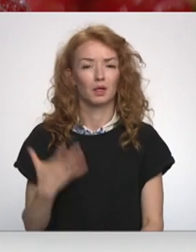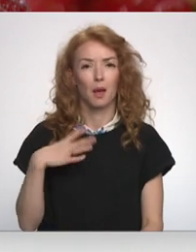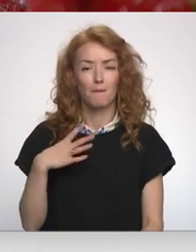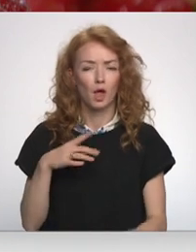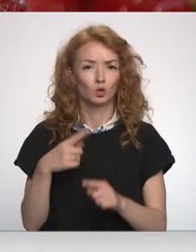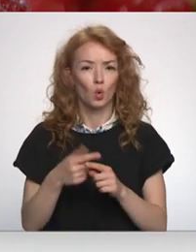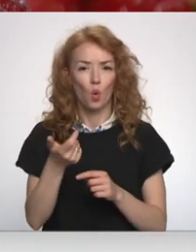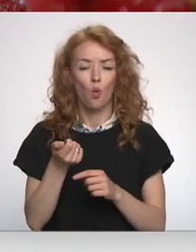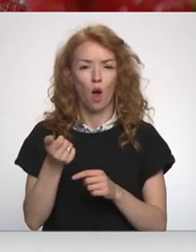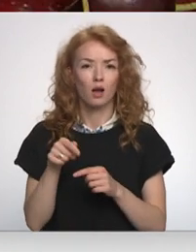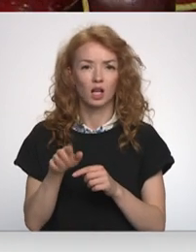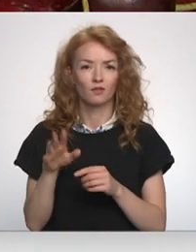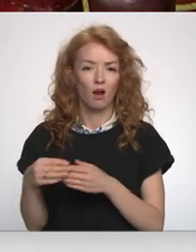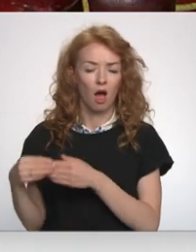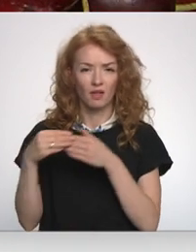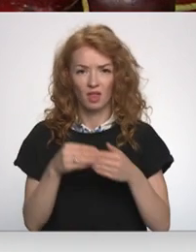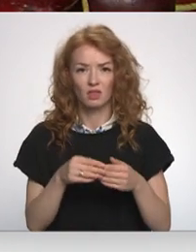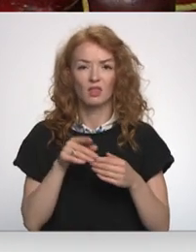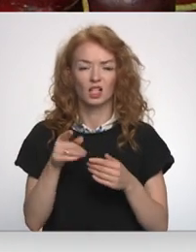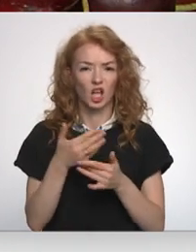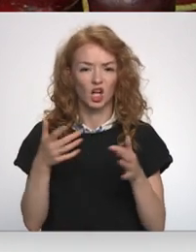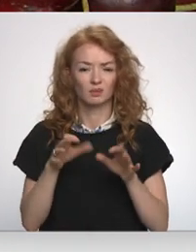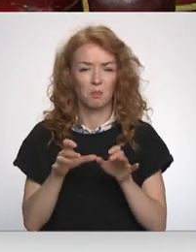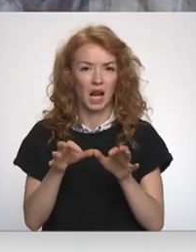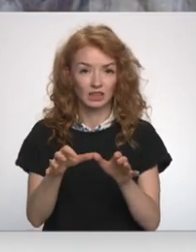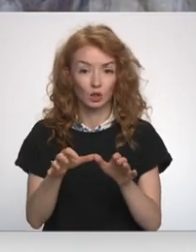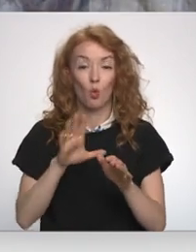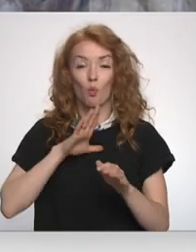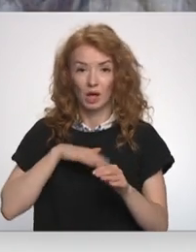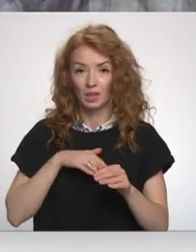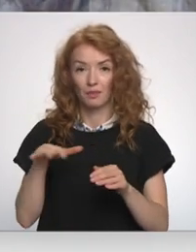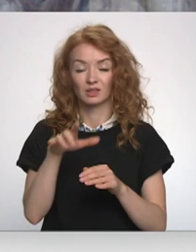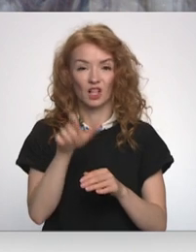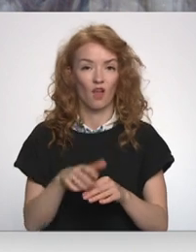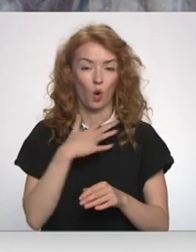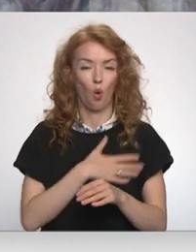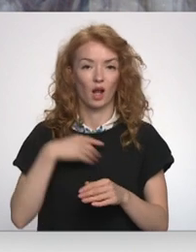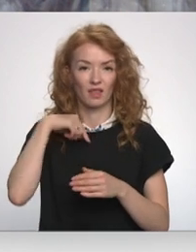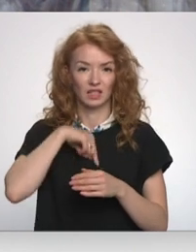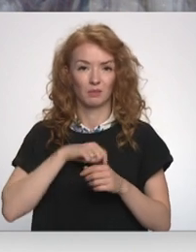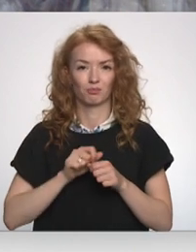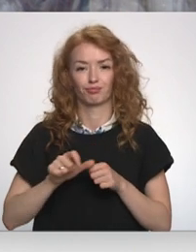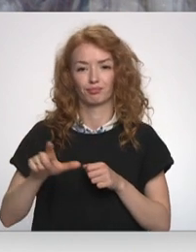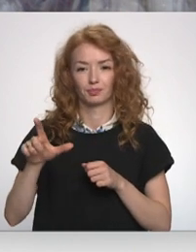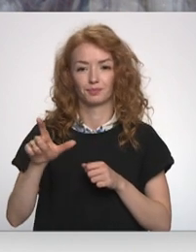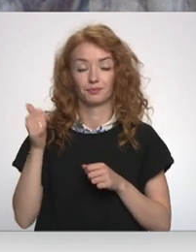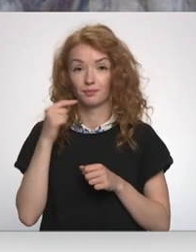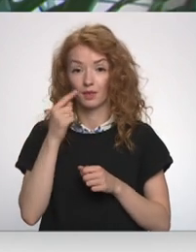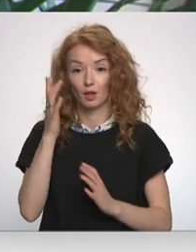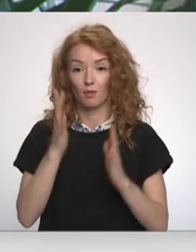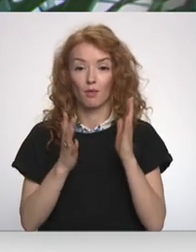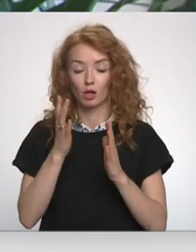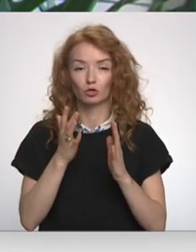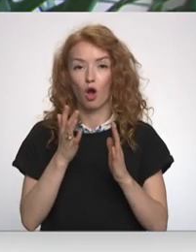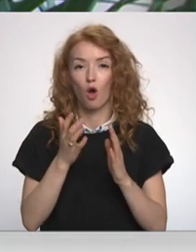kā ogas var līdz mums atnesta ar aci nesaskatāmus parazītus, kas tālāk cilvēku organismā turpina savu dzīvi? Ar meža ogām ir